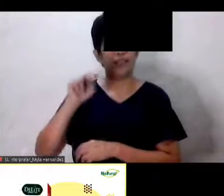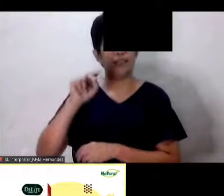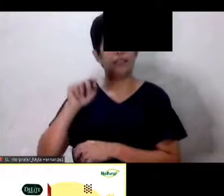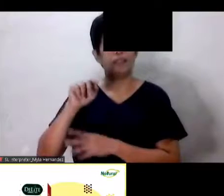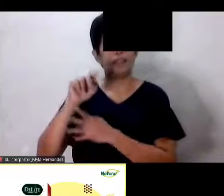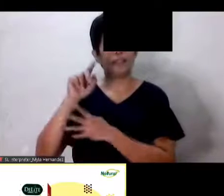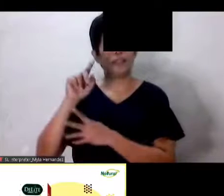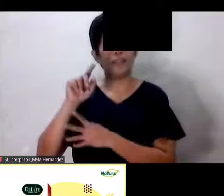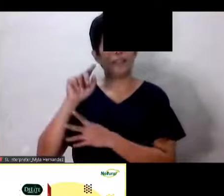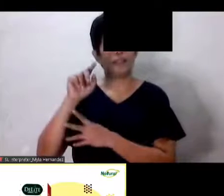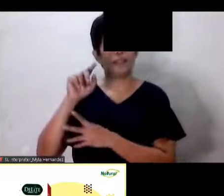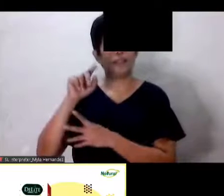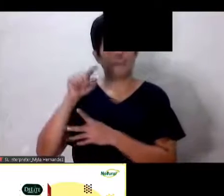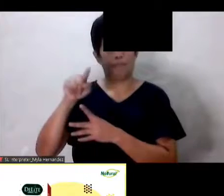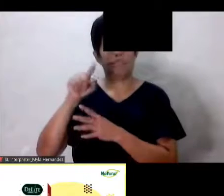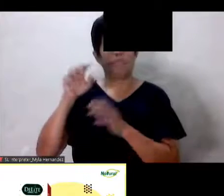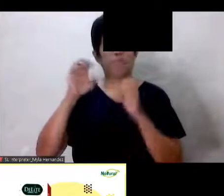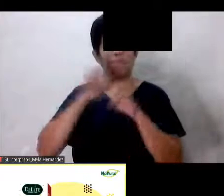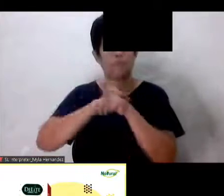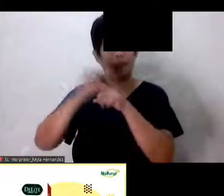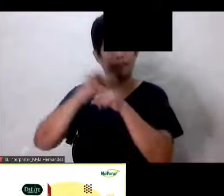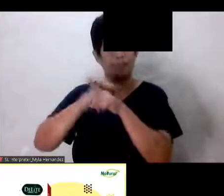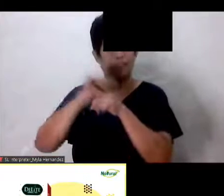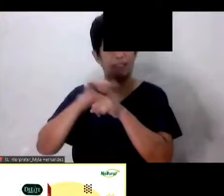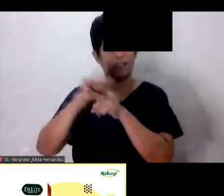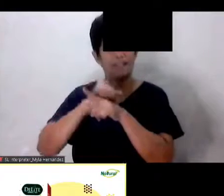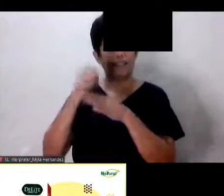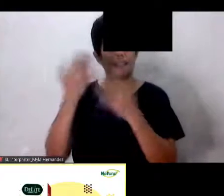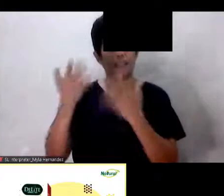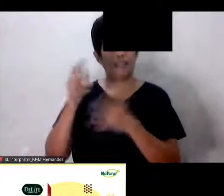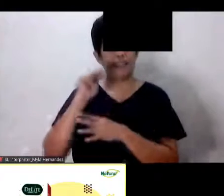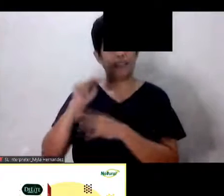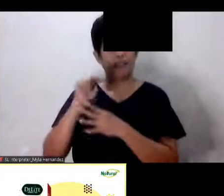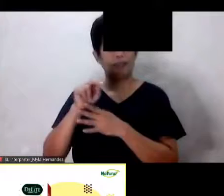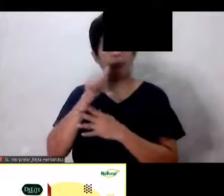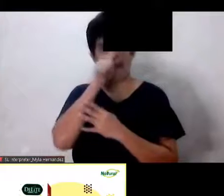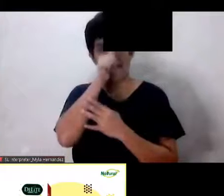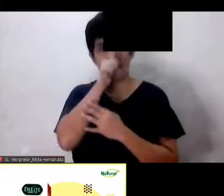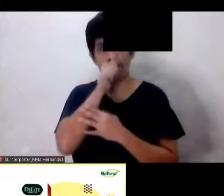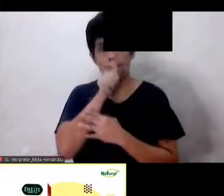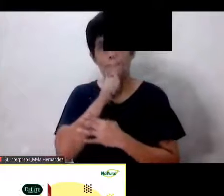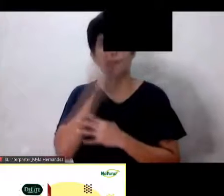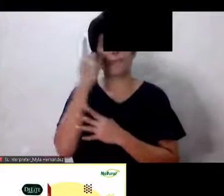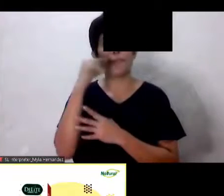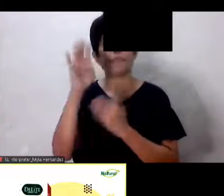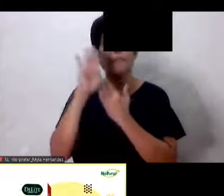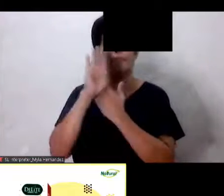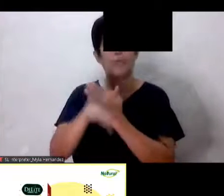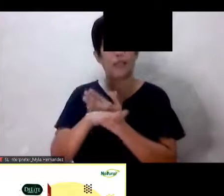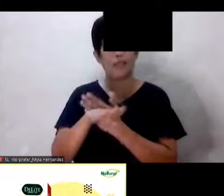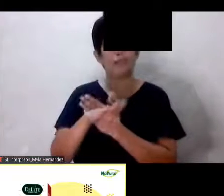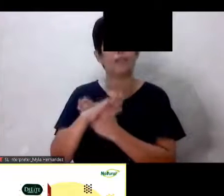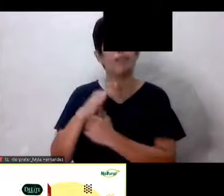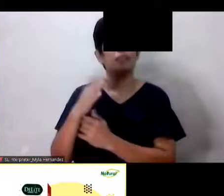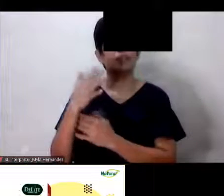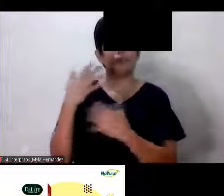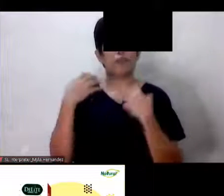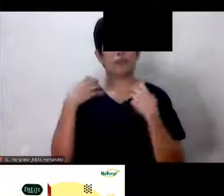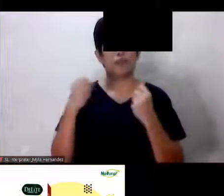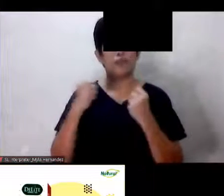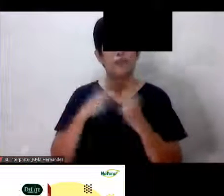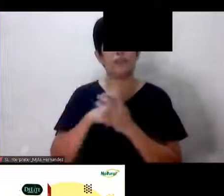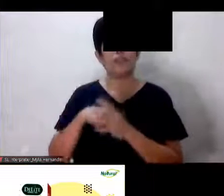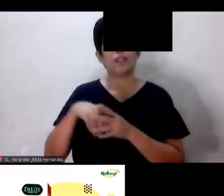Kailangan niya Practice in Okay We need to give him patience Para manumbalik talaga Ang dati Okay Yeah